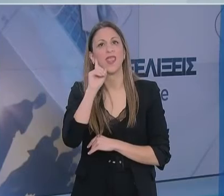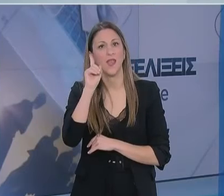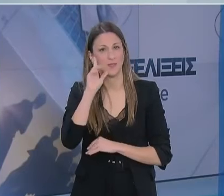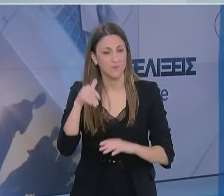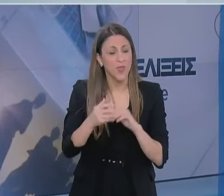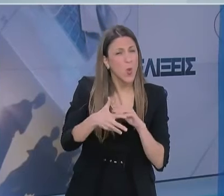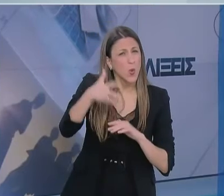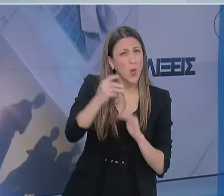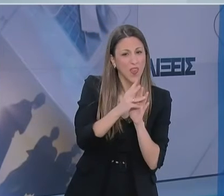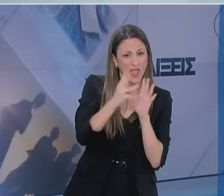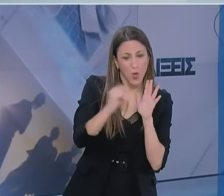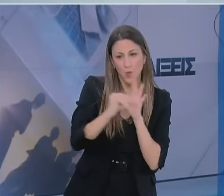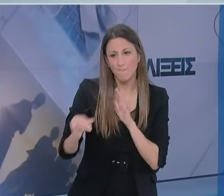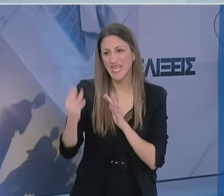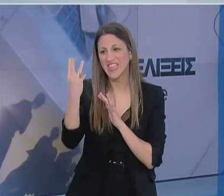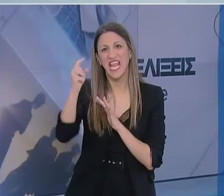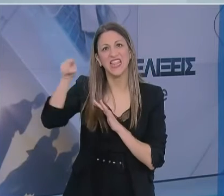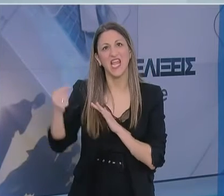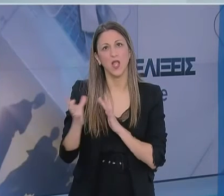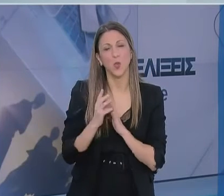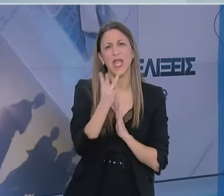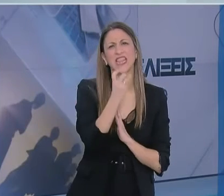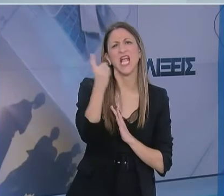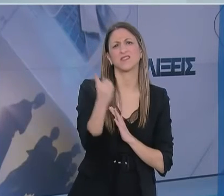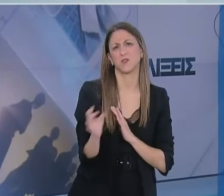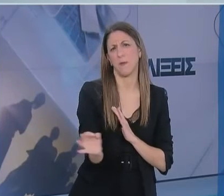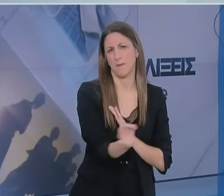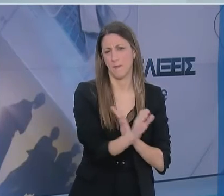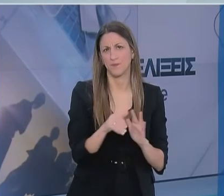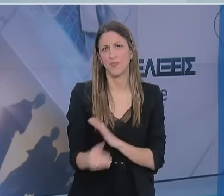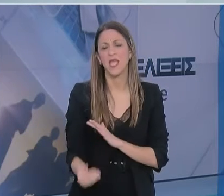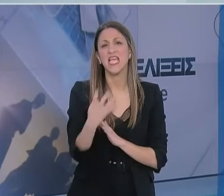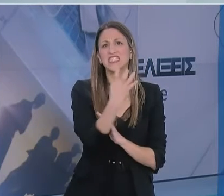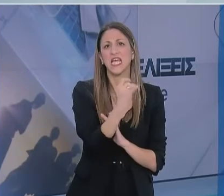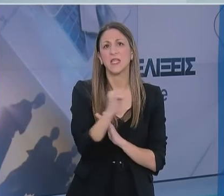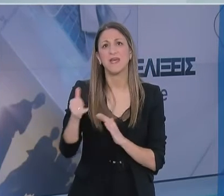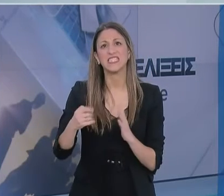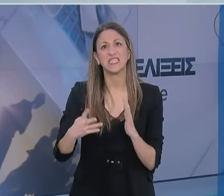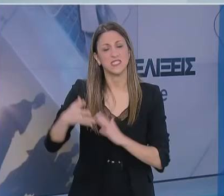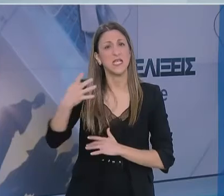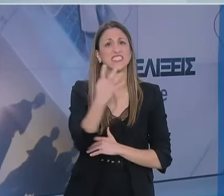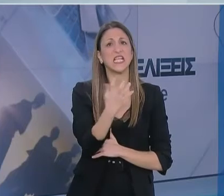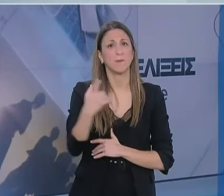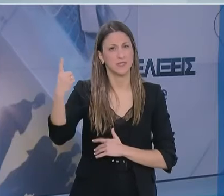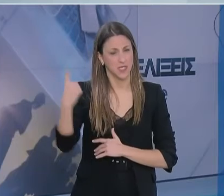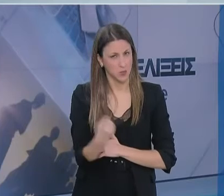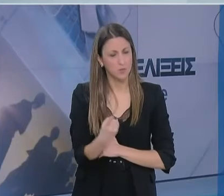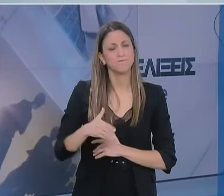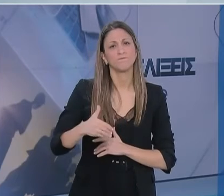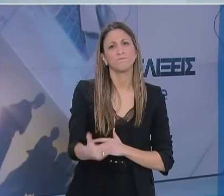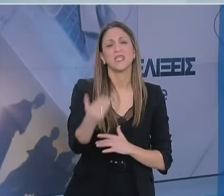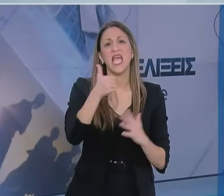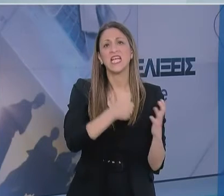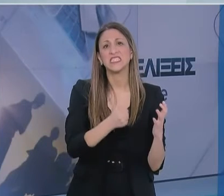Η ηλικία μεταξύ 18 και 39 ετών έχουν 30% των κρούσματων, μεταξύ 40 και 64, 45% των κρούσματων,